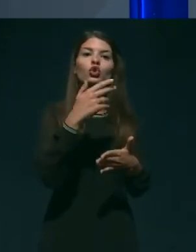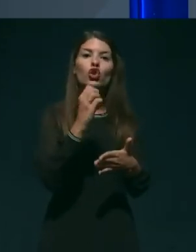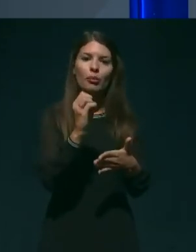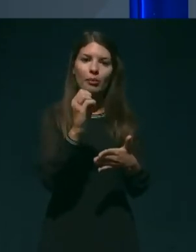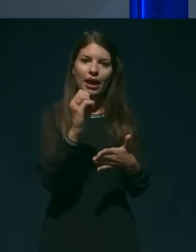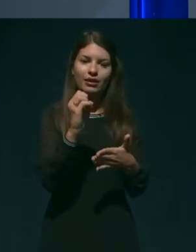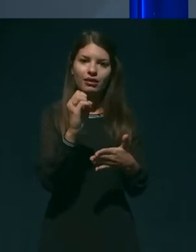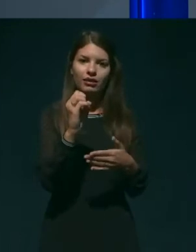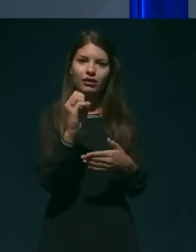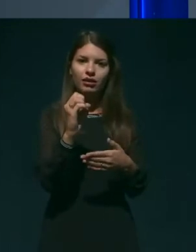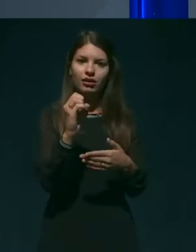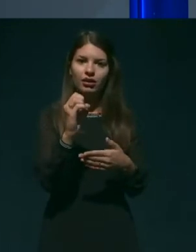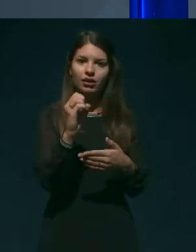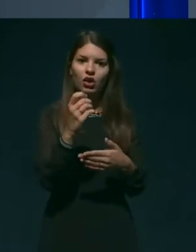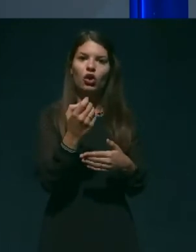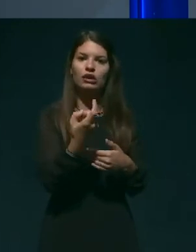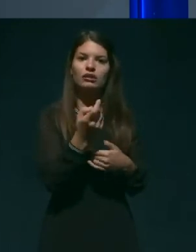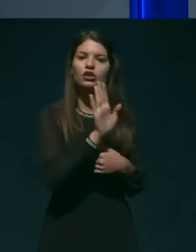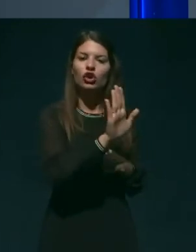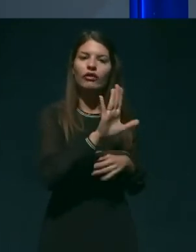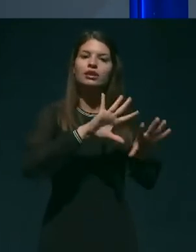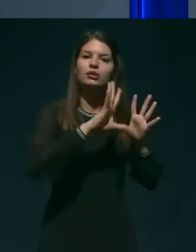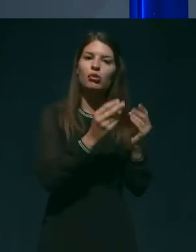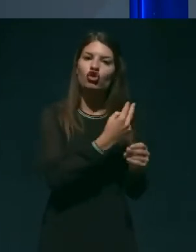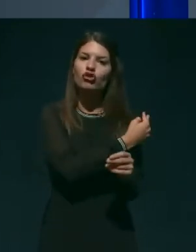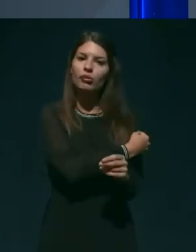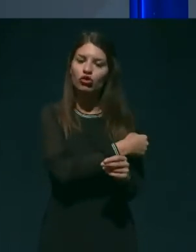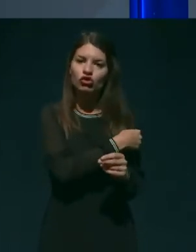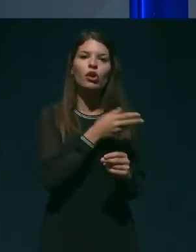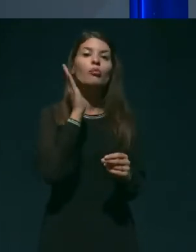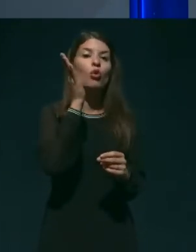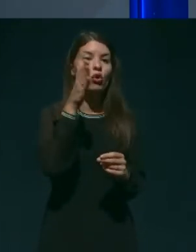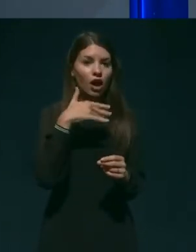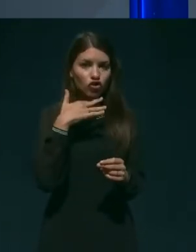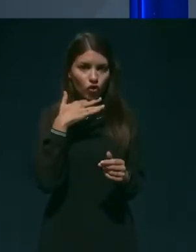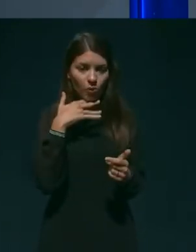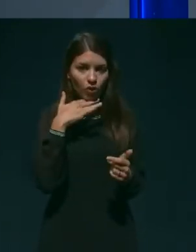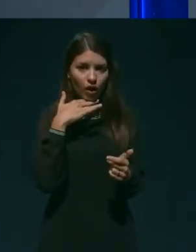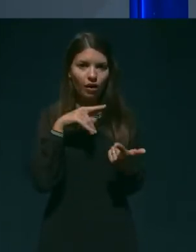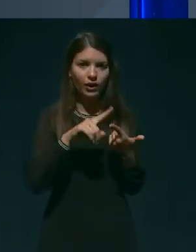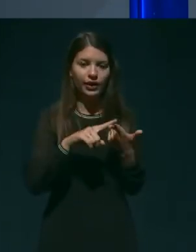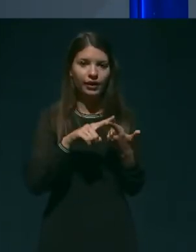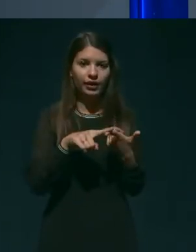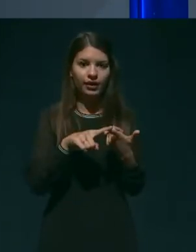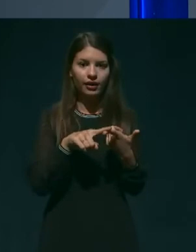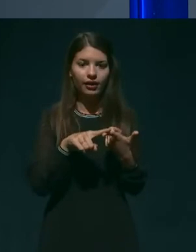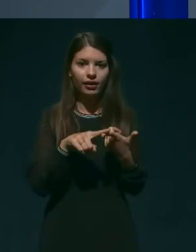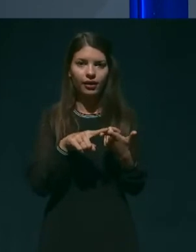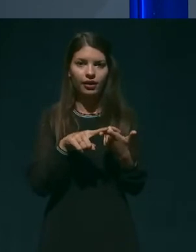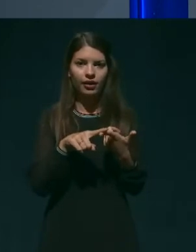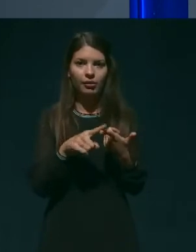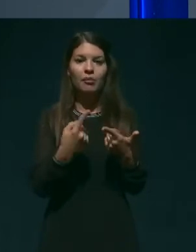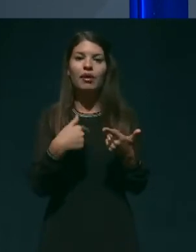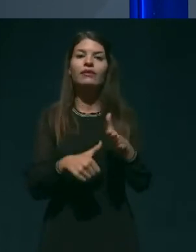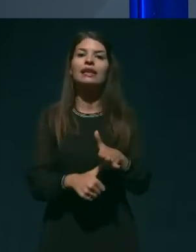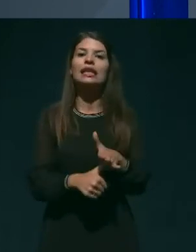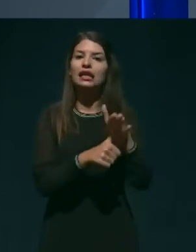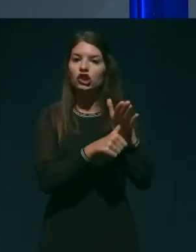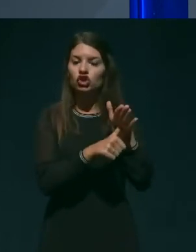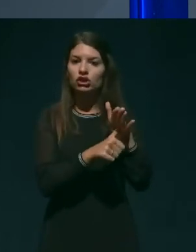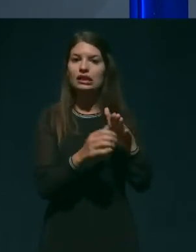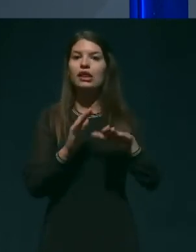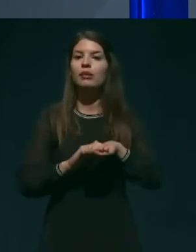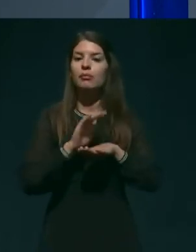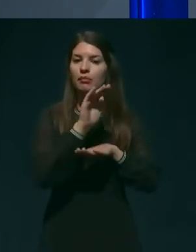in sklošne bolnišnice Murska sobota in potem tudi kliničnega centra v